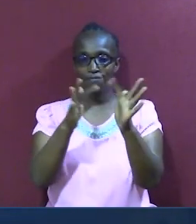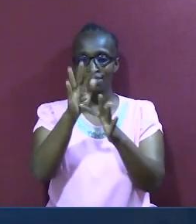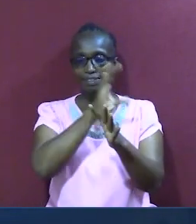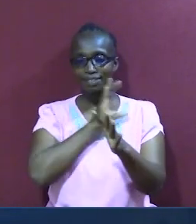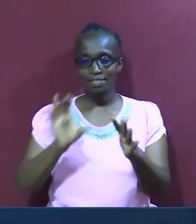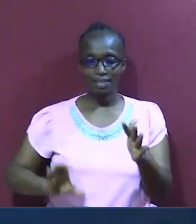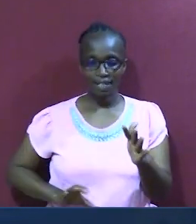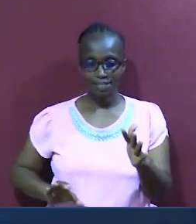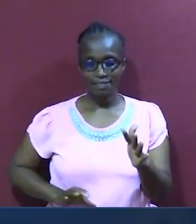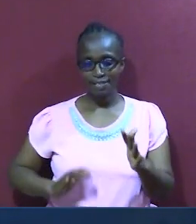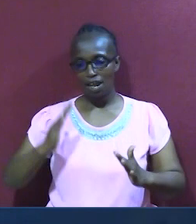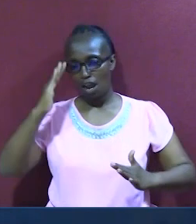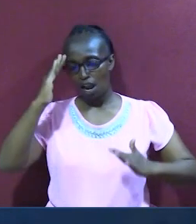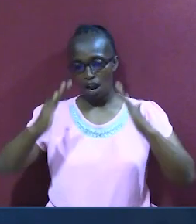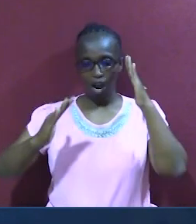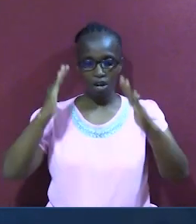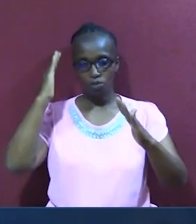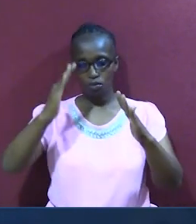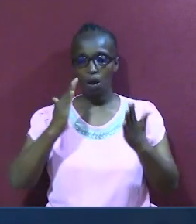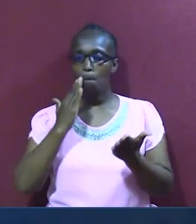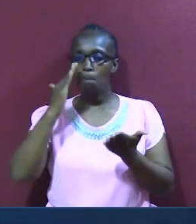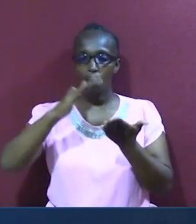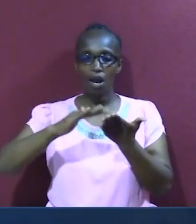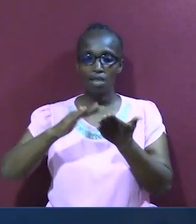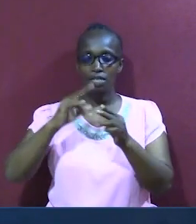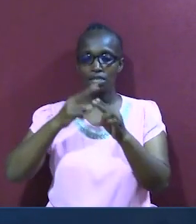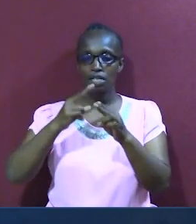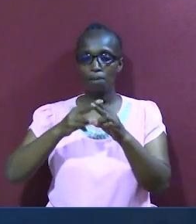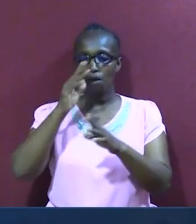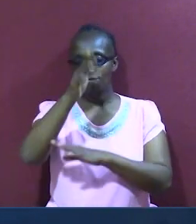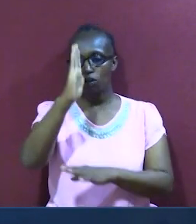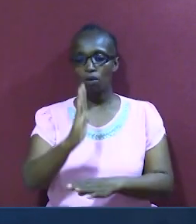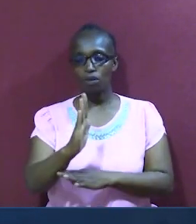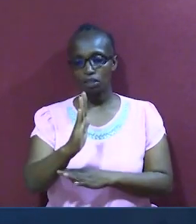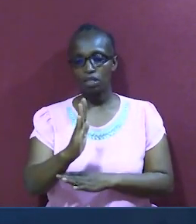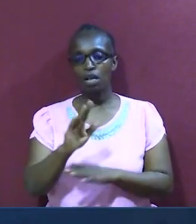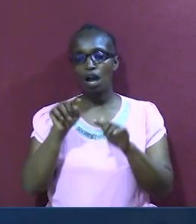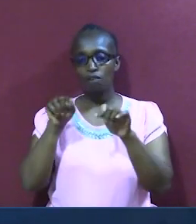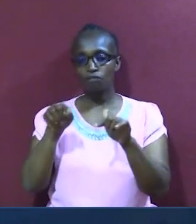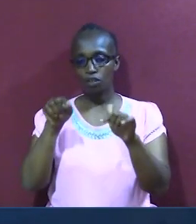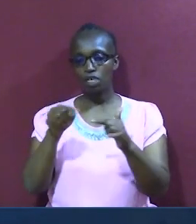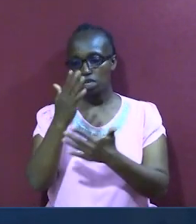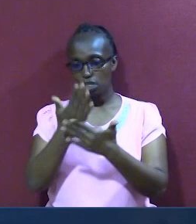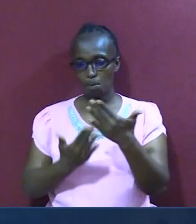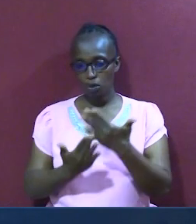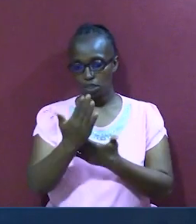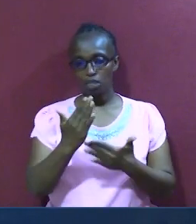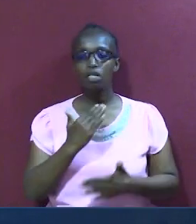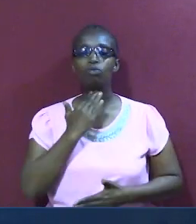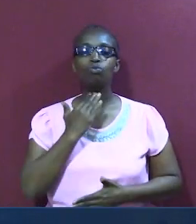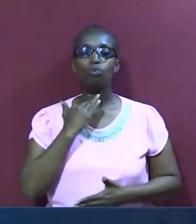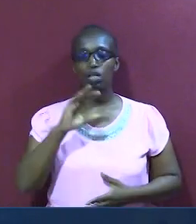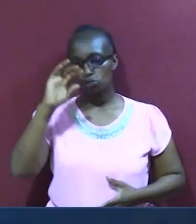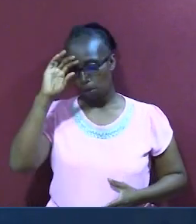Kristo ujambo, bwana Yesu asifiwe, asubu ya leo ni kiamini ya kwamba,